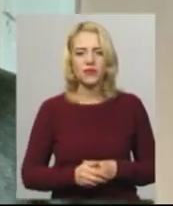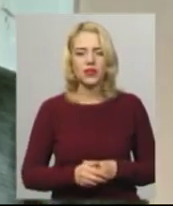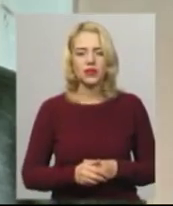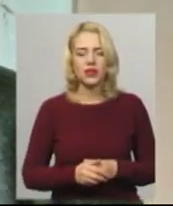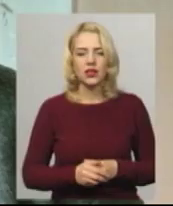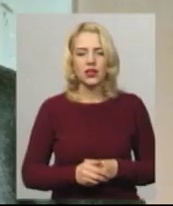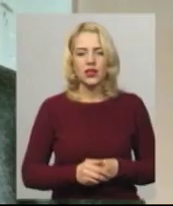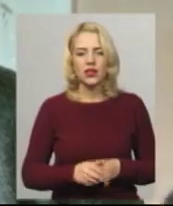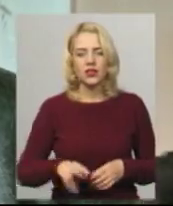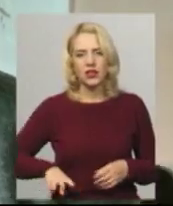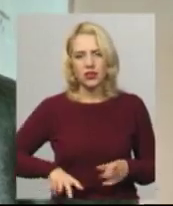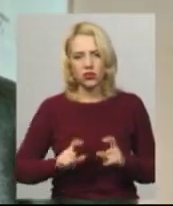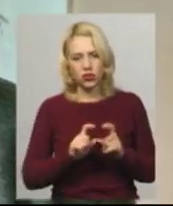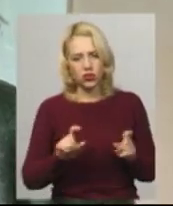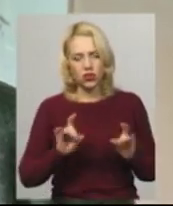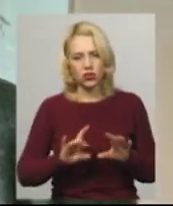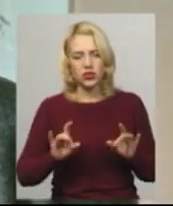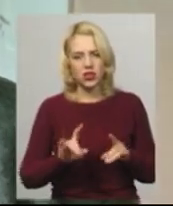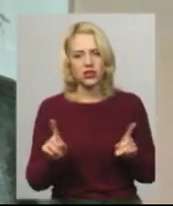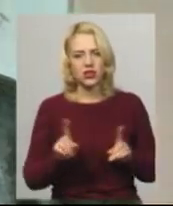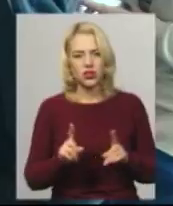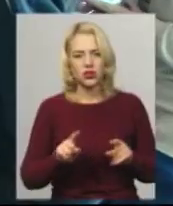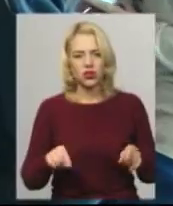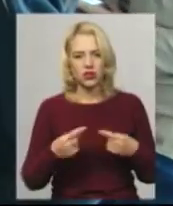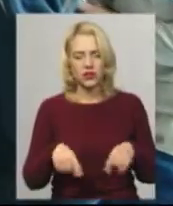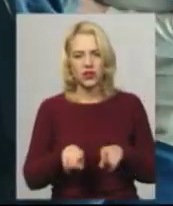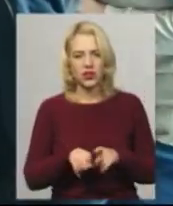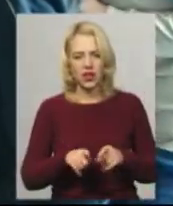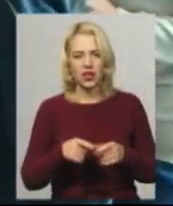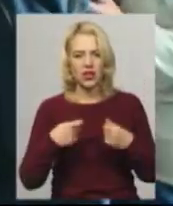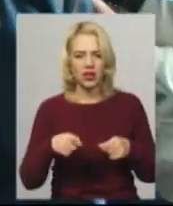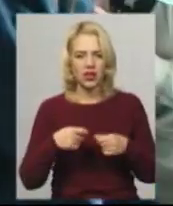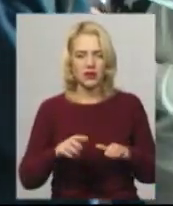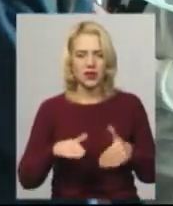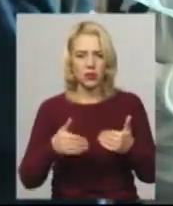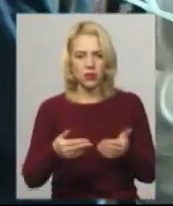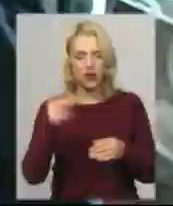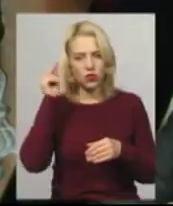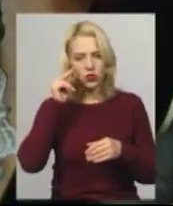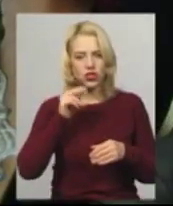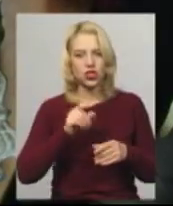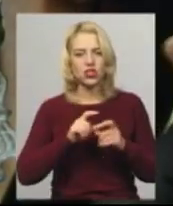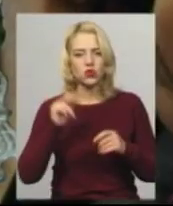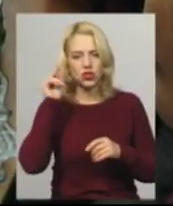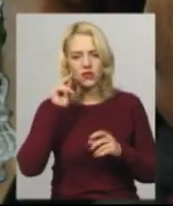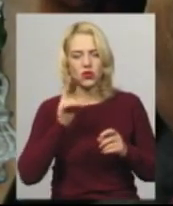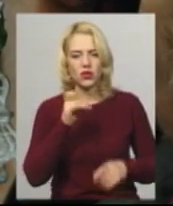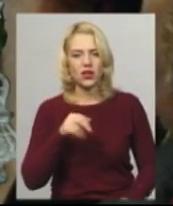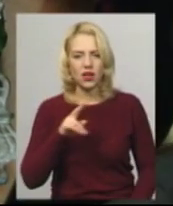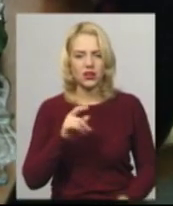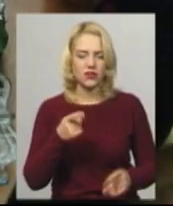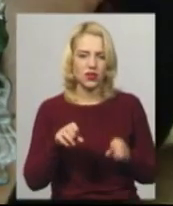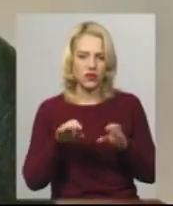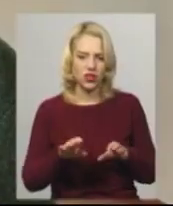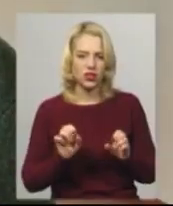класу. Директорка школи Наталія Ткачук каже, організувати такий ярмарок запропонували школярі з учнівської ради. Вони ж вирішили віддавати гроші бійцям